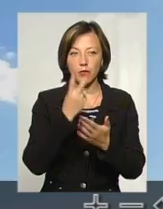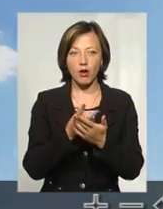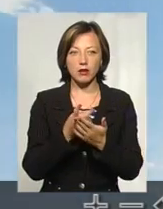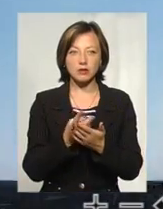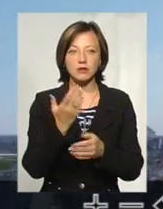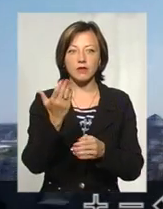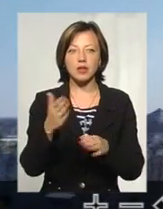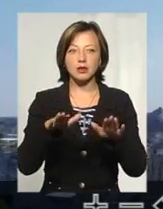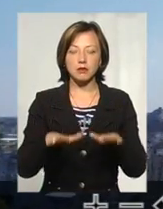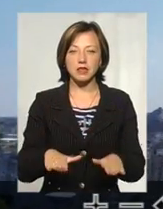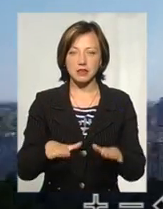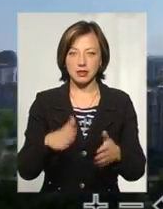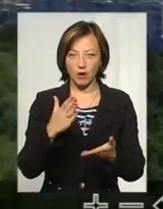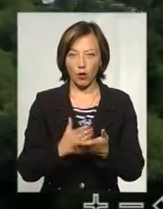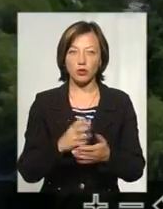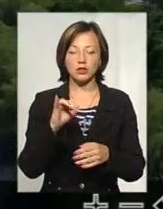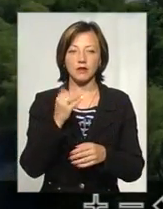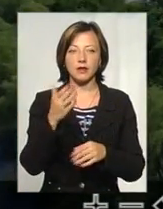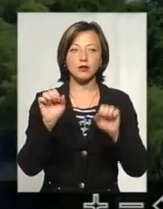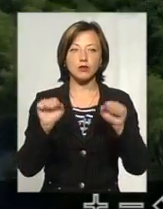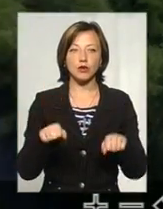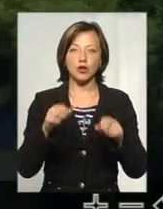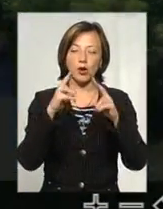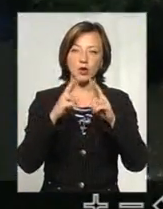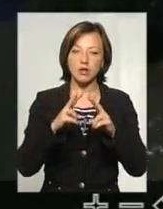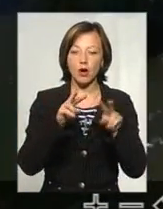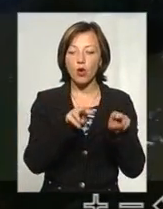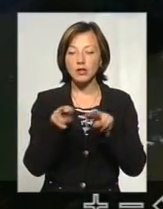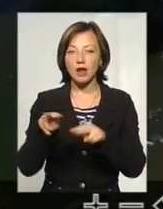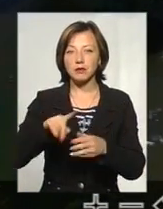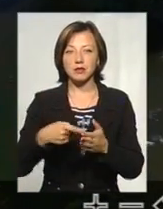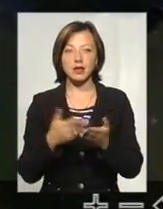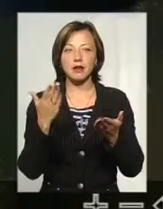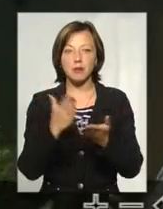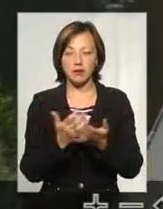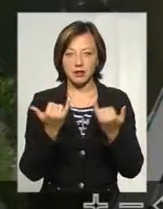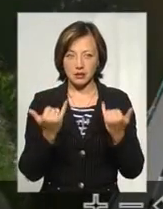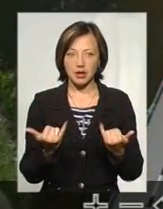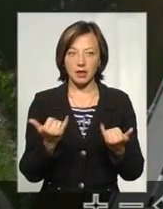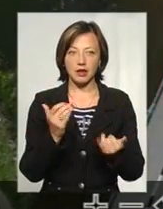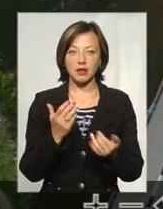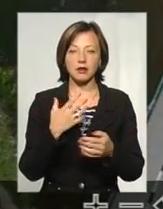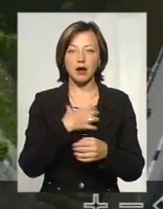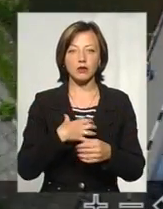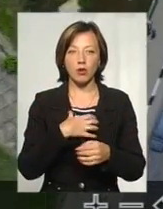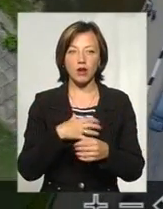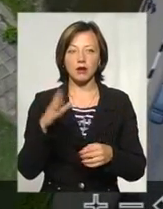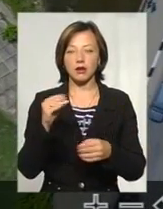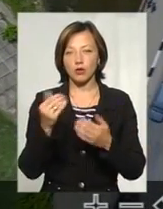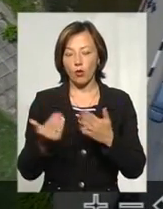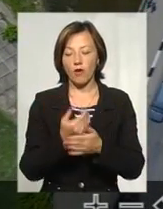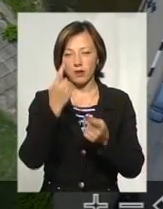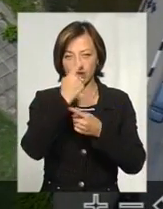ваше місце положення. І ви зможете розглянути місто, яке воно є у теперішній час, це буде актуальна свіжа інформація.